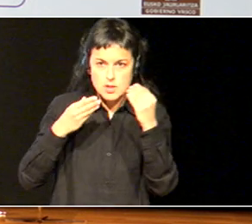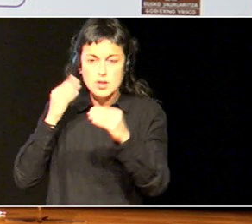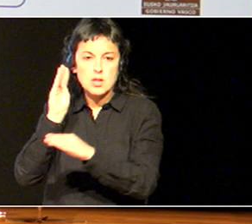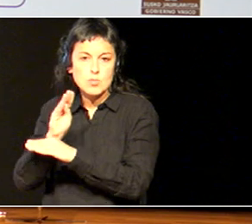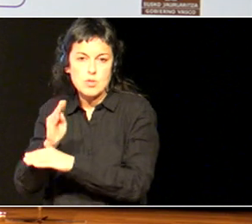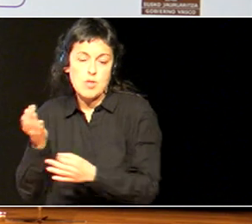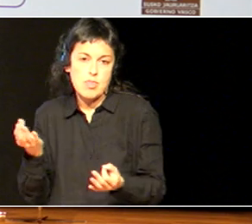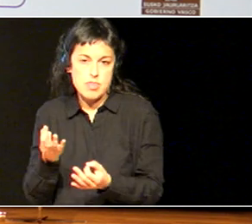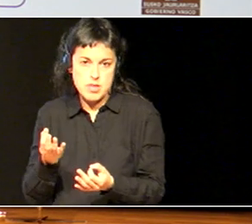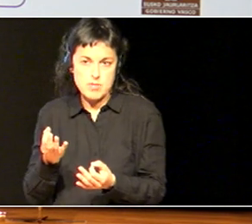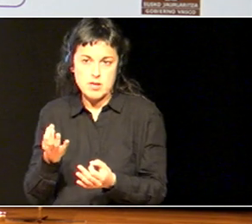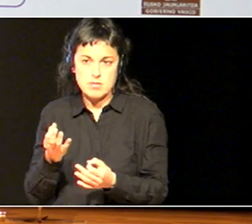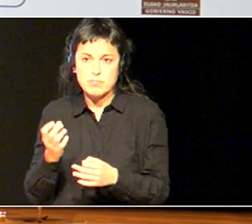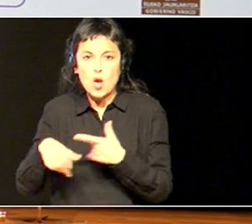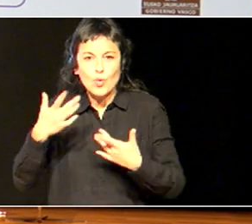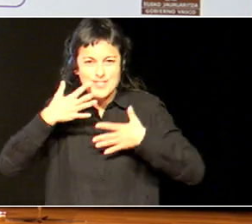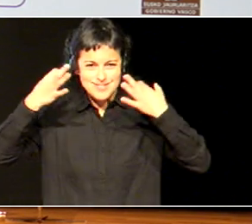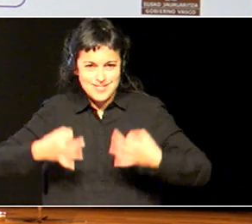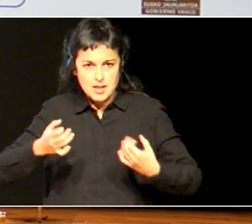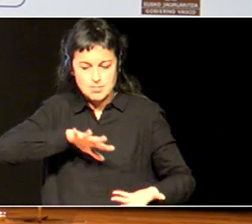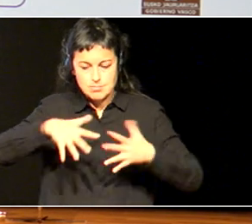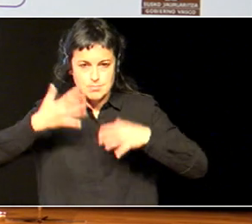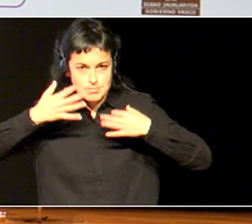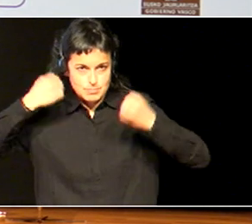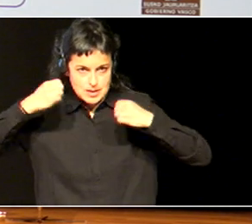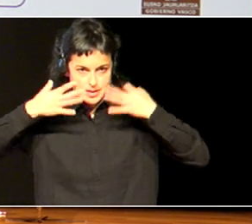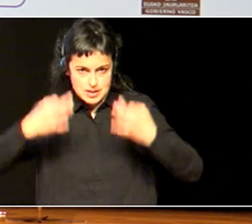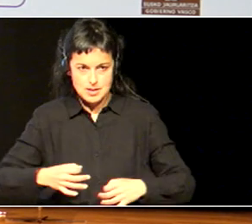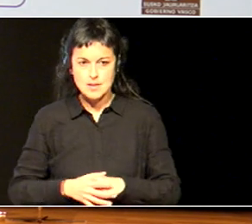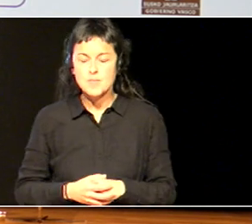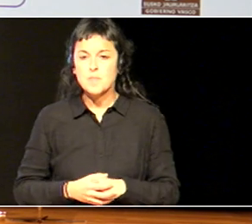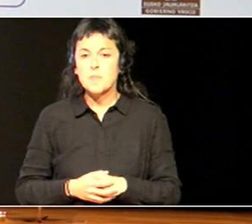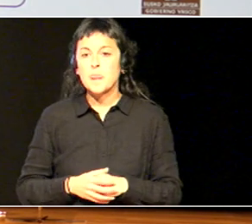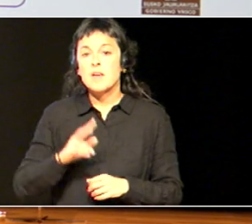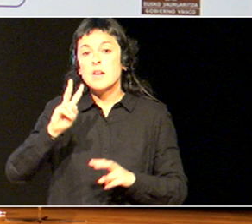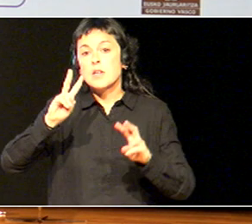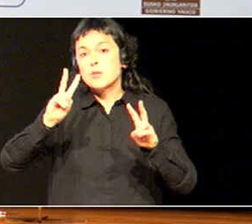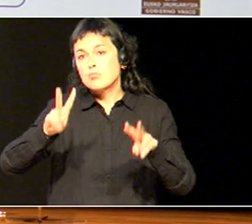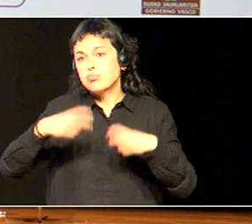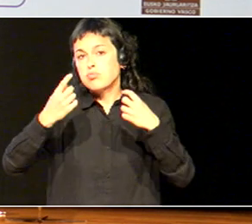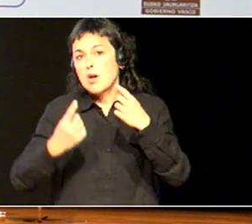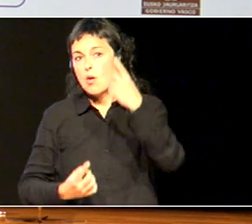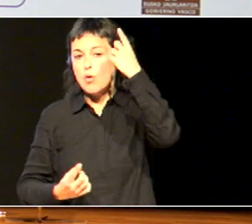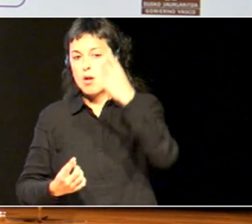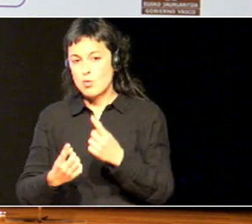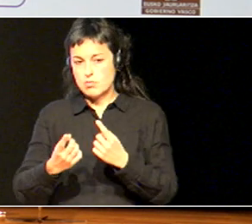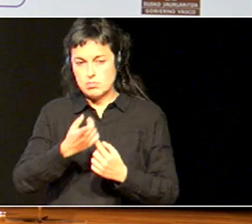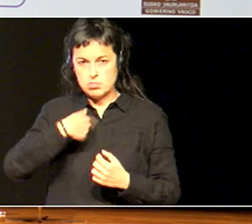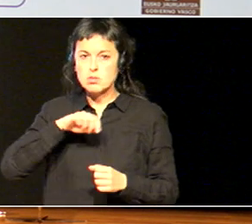biurtzeko ikastetzean berrikuntza puntualak egiten dira baina gure apostua hori baino da